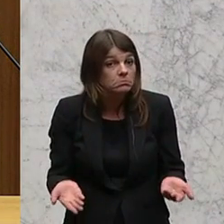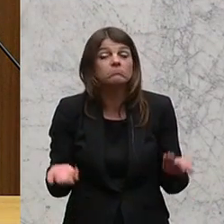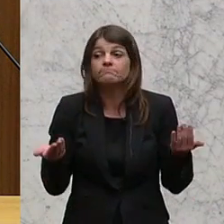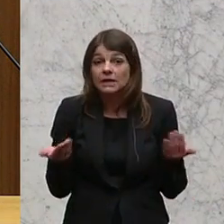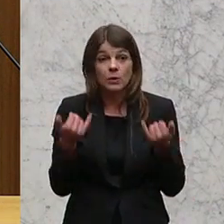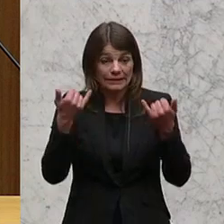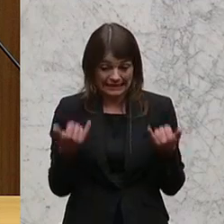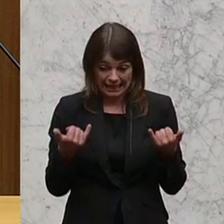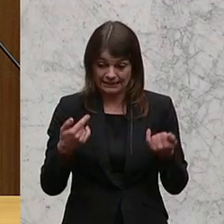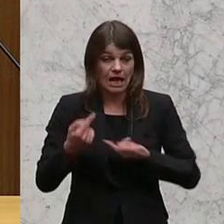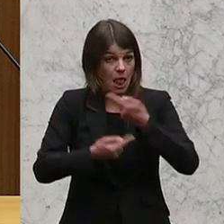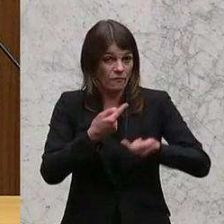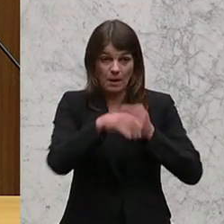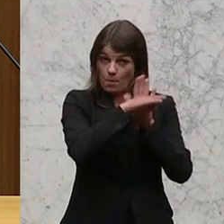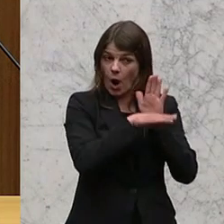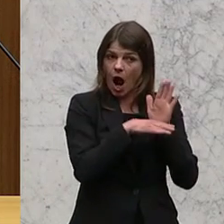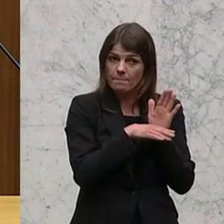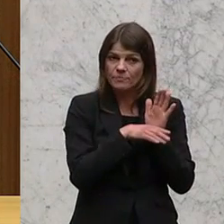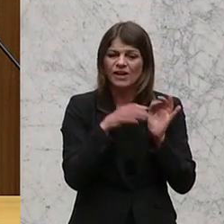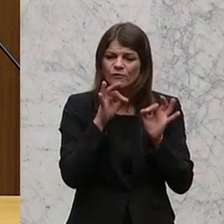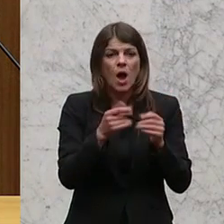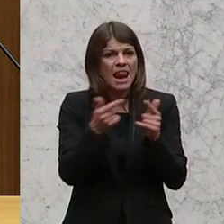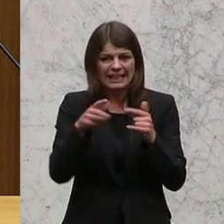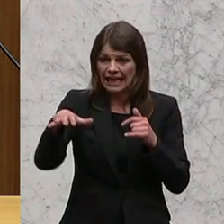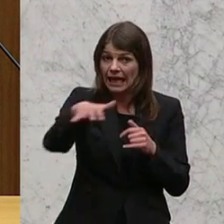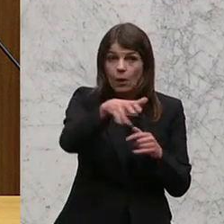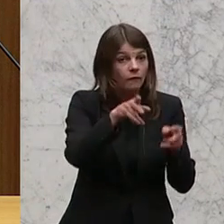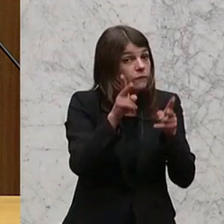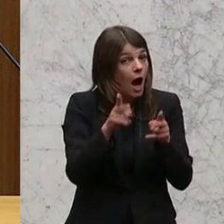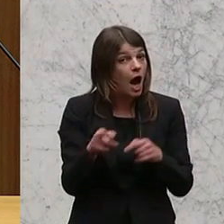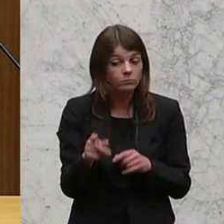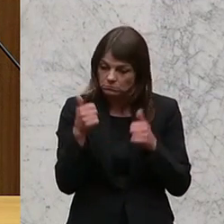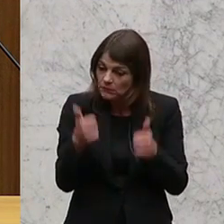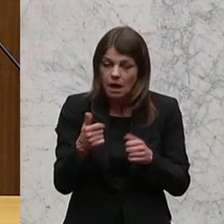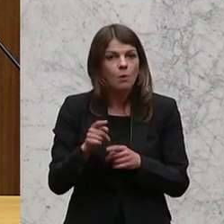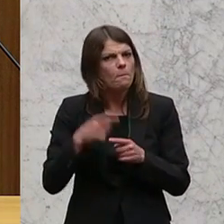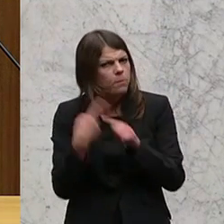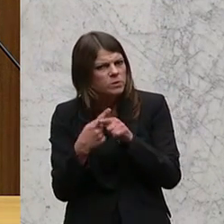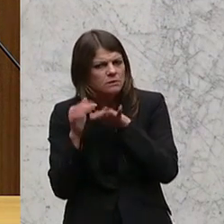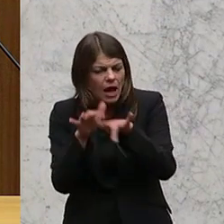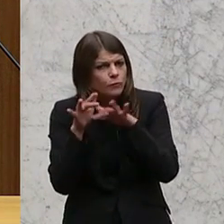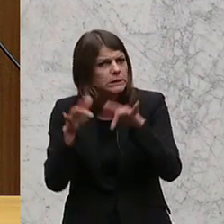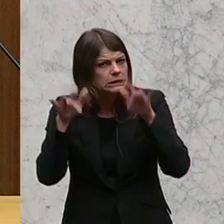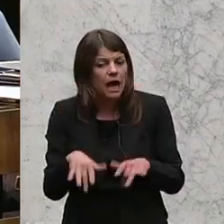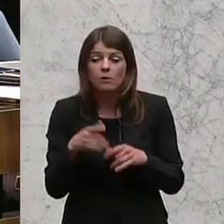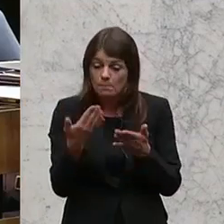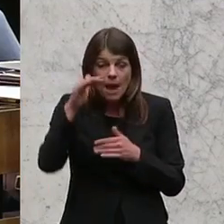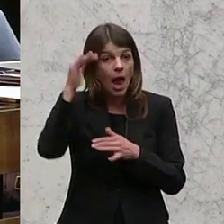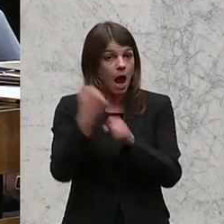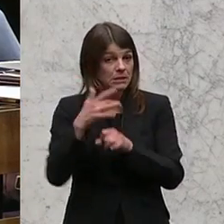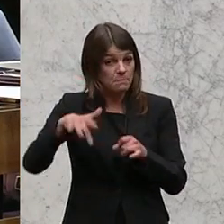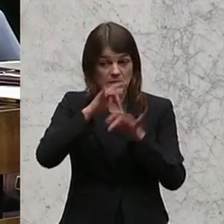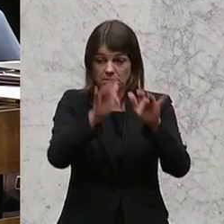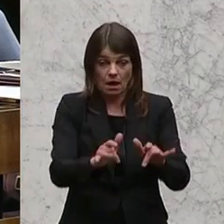Und das derzeit laufende Programm, das in den ländlichen Regionen wirklich gute und positive Auswirkungen auf die Arbeitsplätze hat,